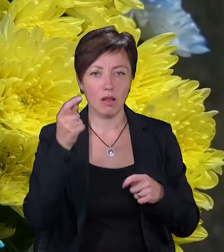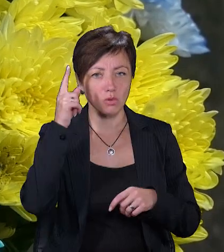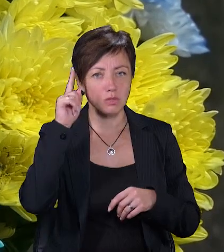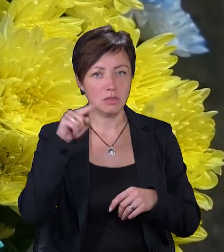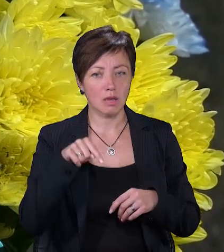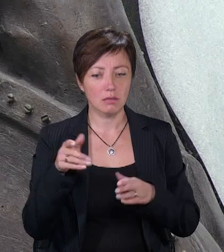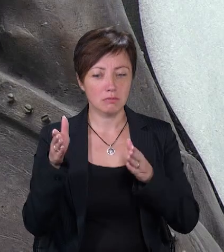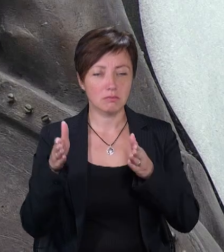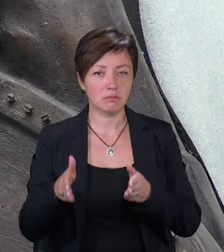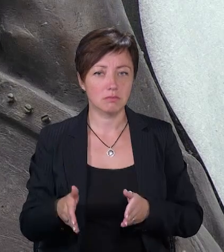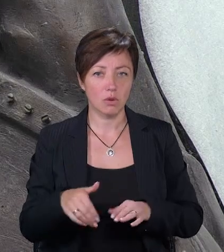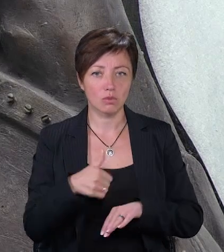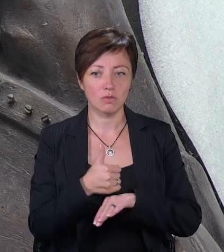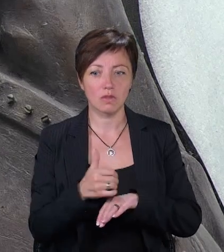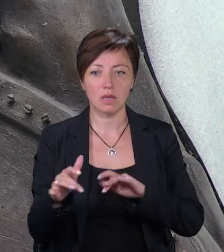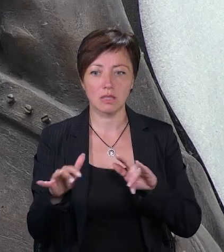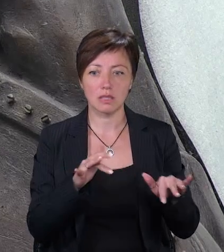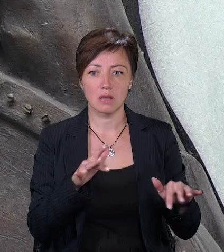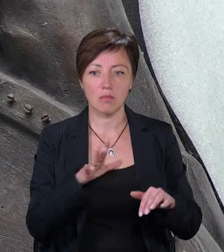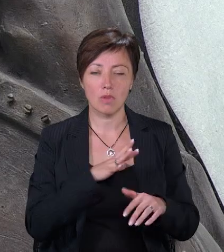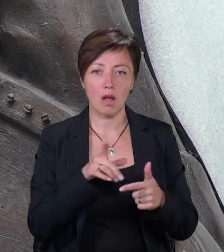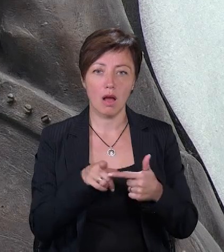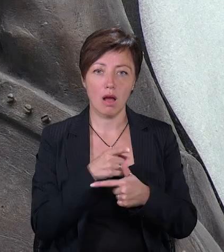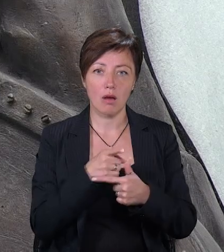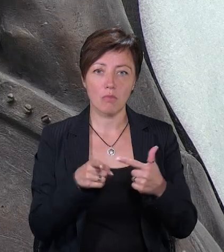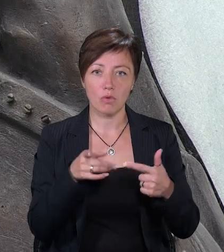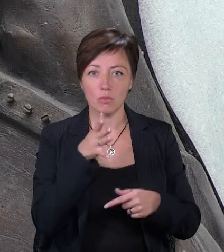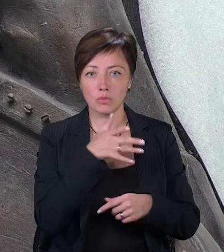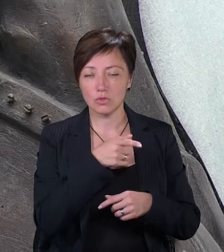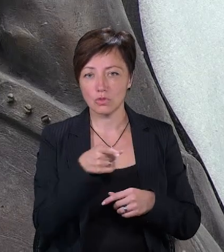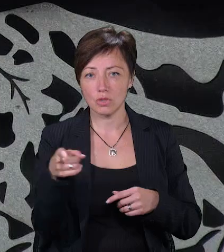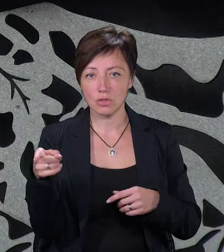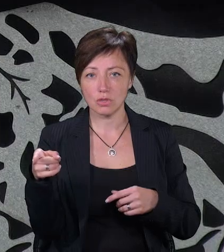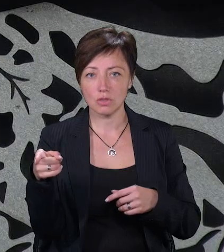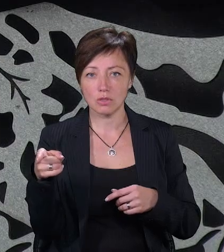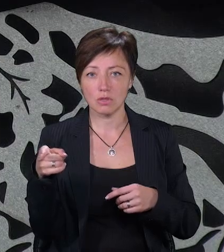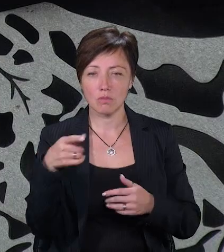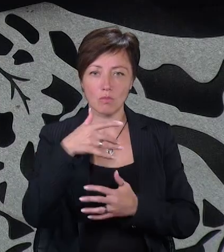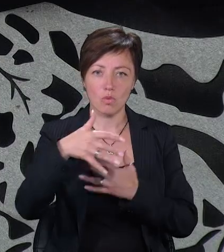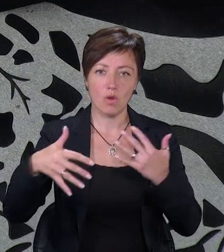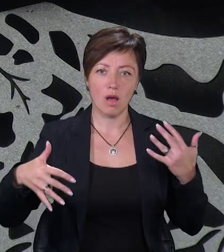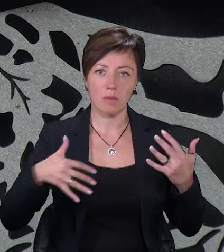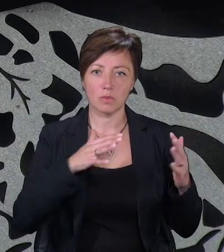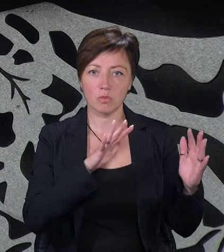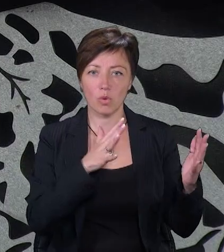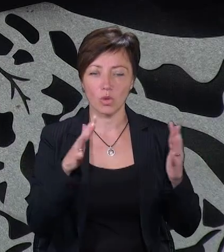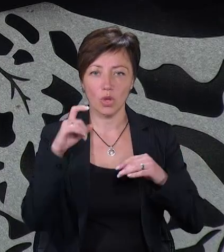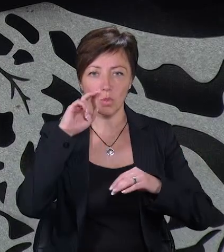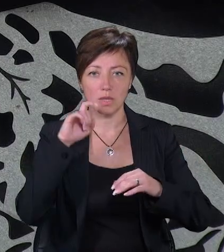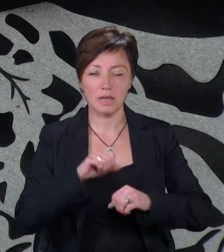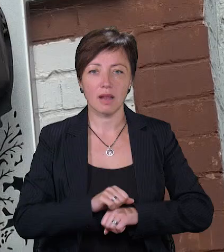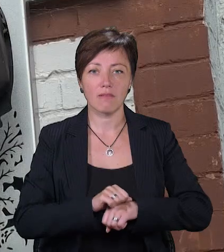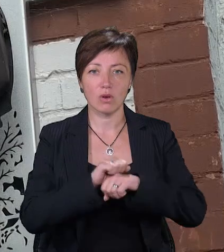що його основна діяльність була або під час буремних подій Української революції